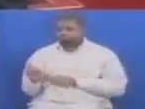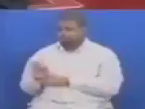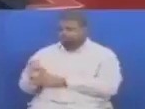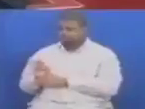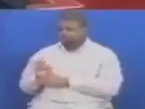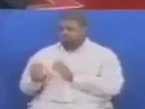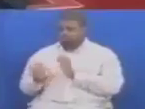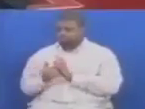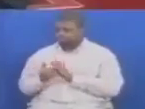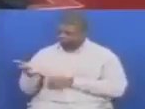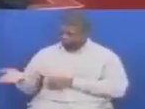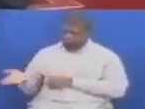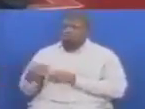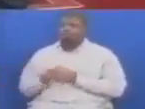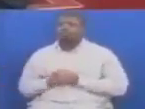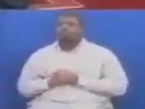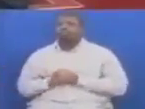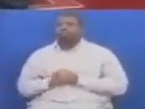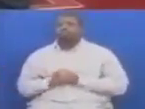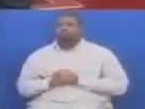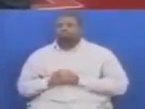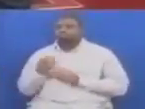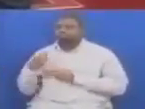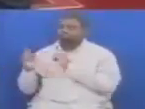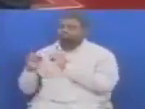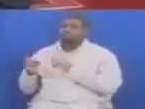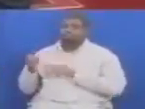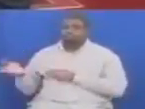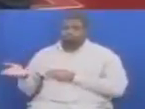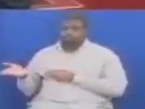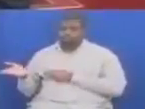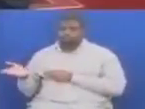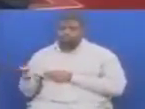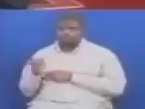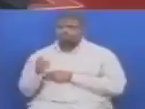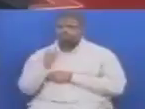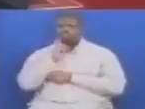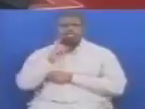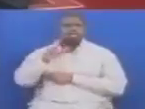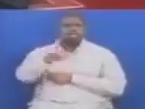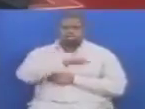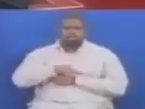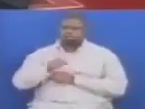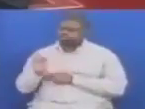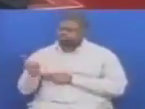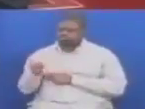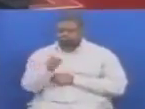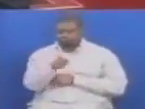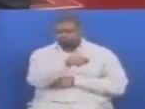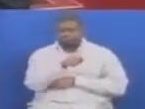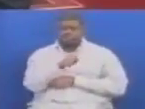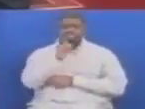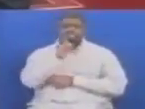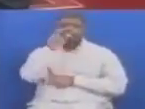na shiria hizo Mapori haya Yako katika kila eneo Na anibudi kila